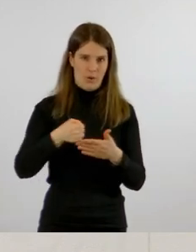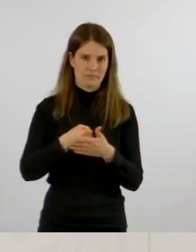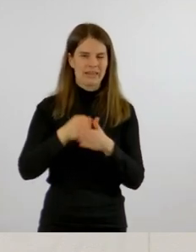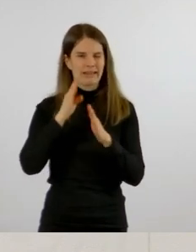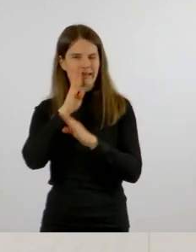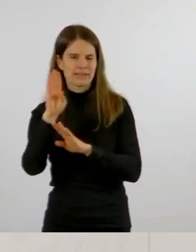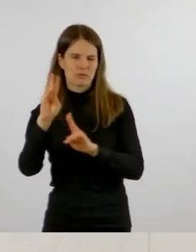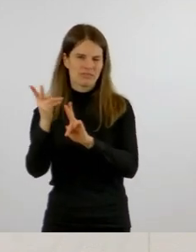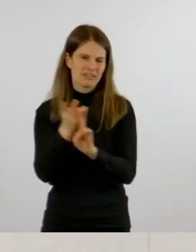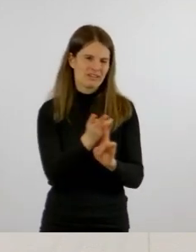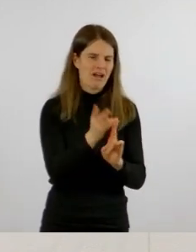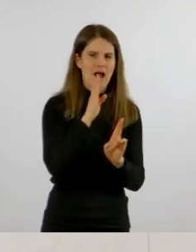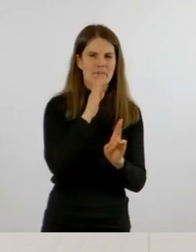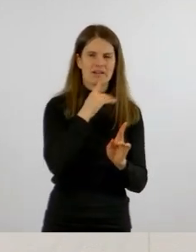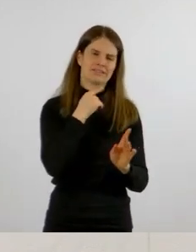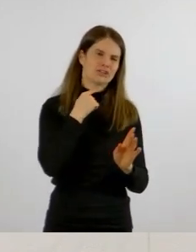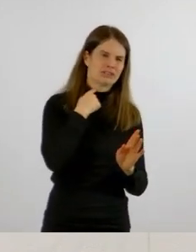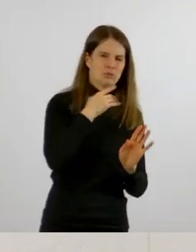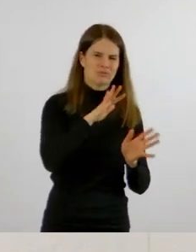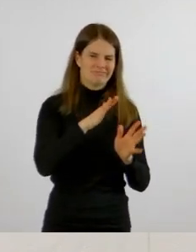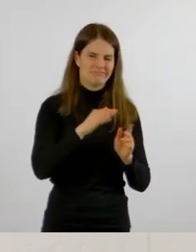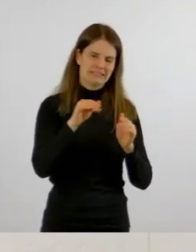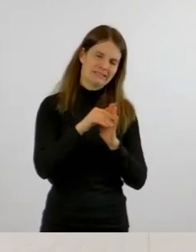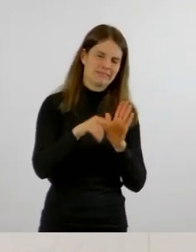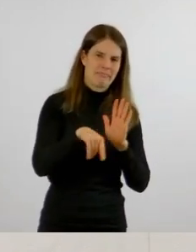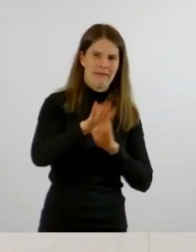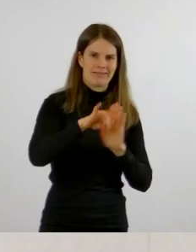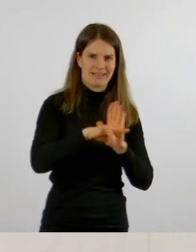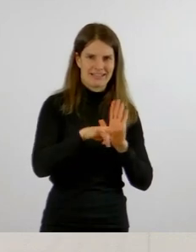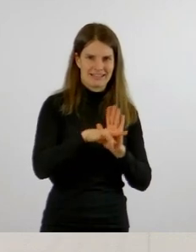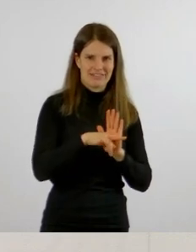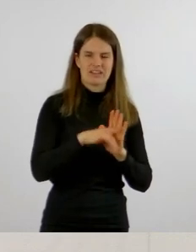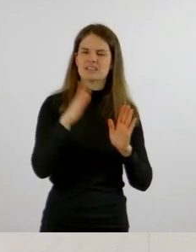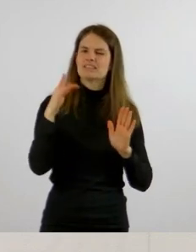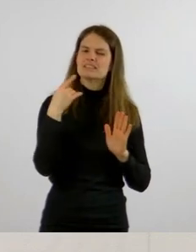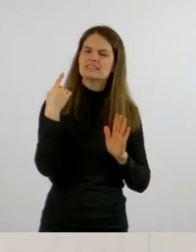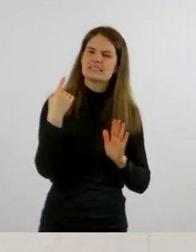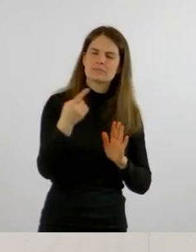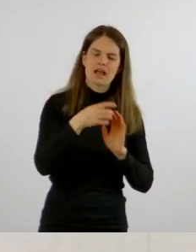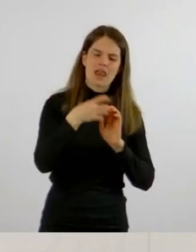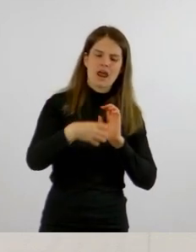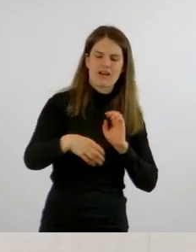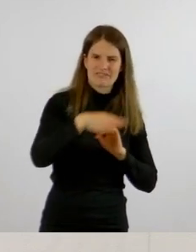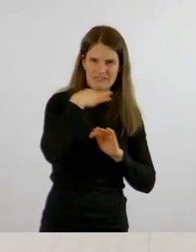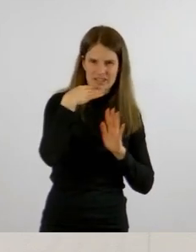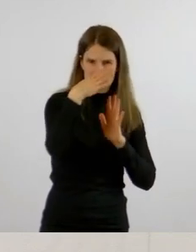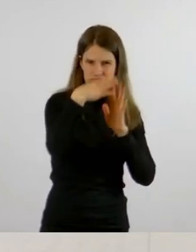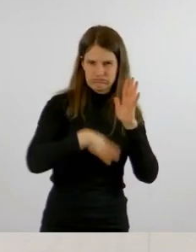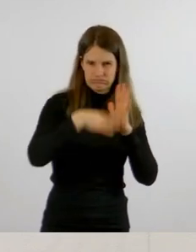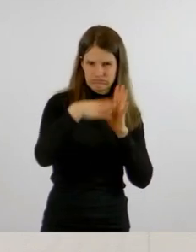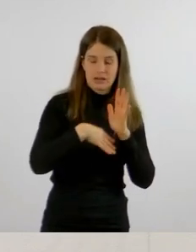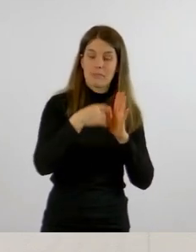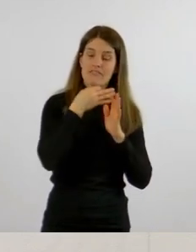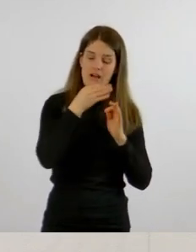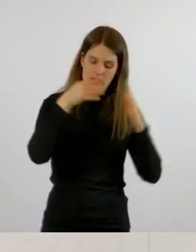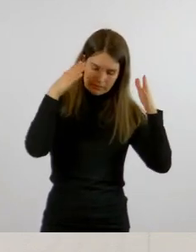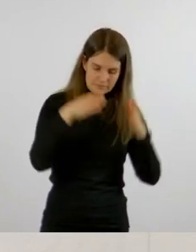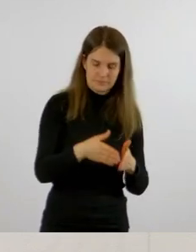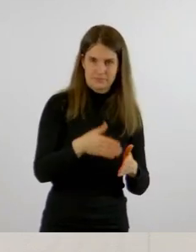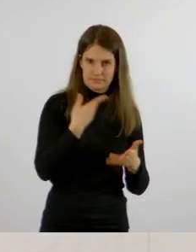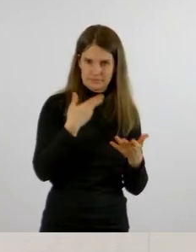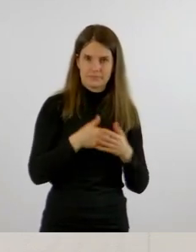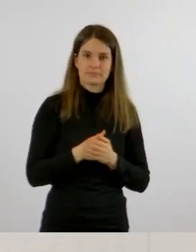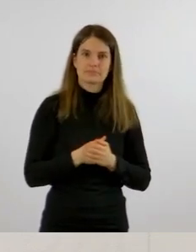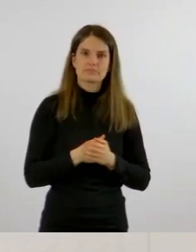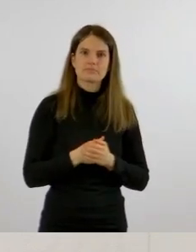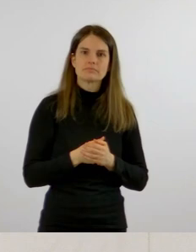Aufgrund der sehr langen Anfrage beschränke ich es jetzt wirklich auf die Frage selbst. Die lautet, werden Sie sich in der